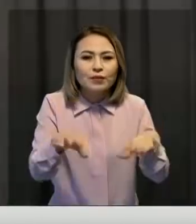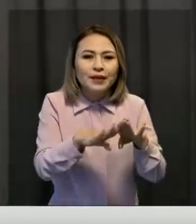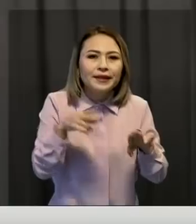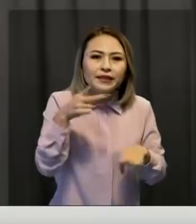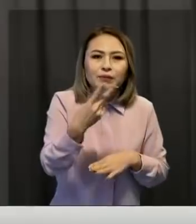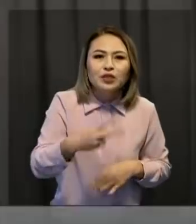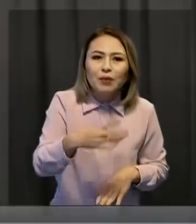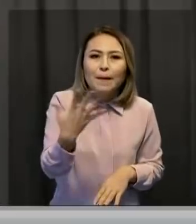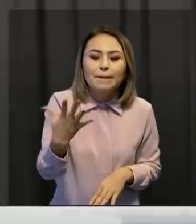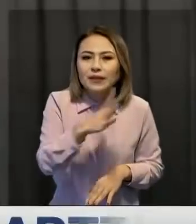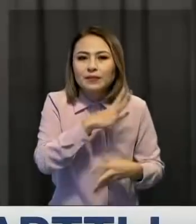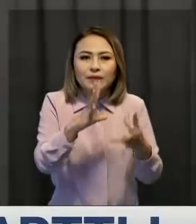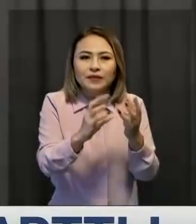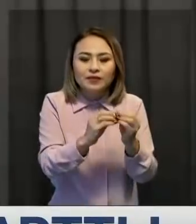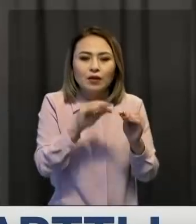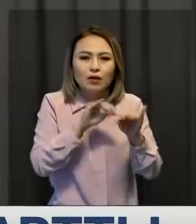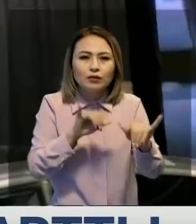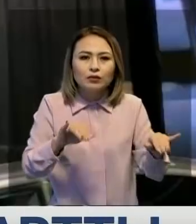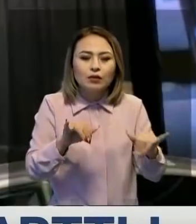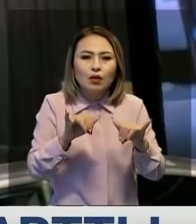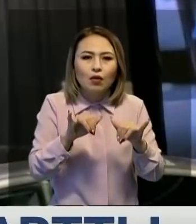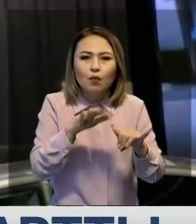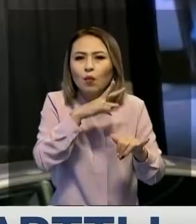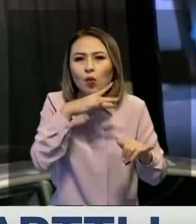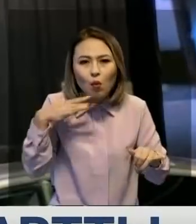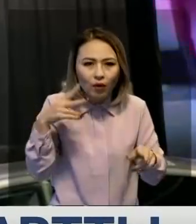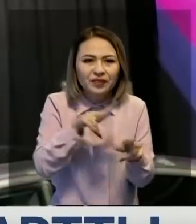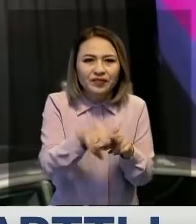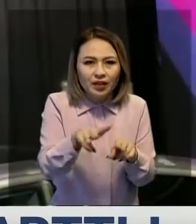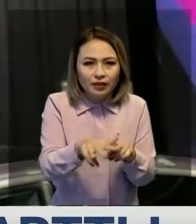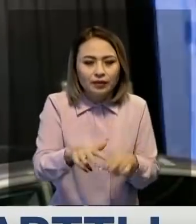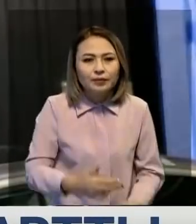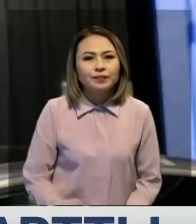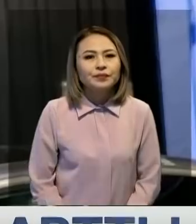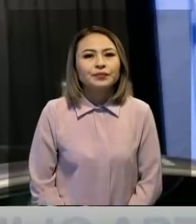жылы көліктерден тарайтын зиянды қалдықтар нөлдік денгеге түсетте ойлаймын.